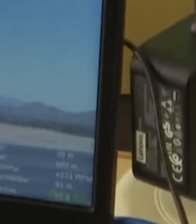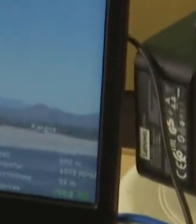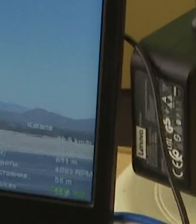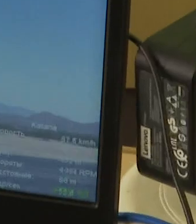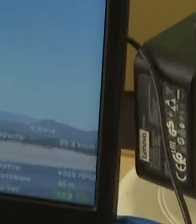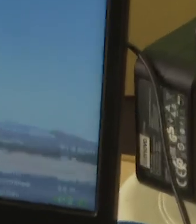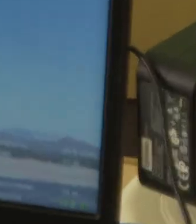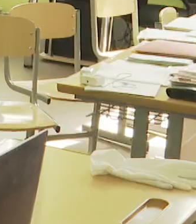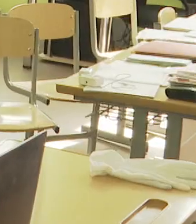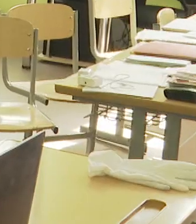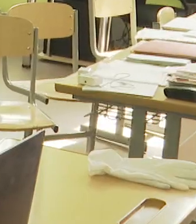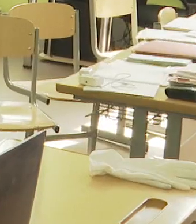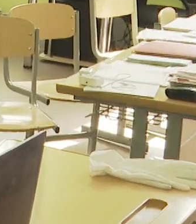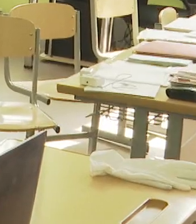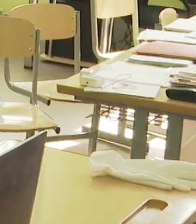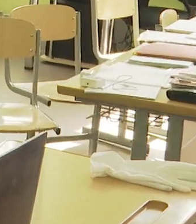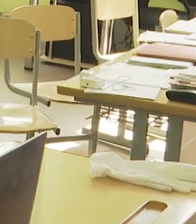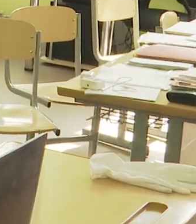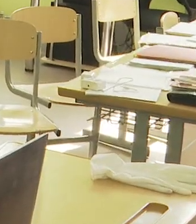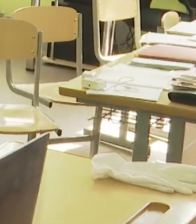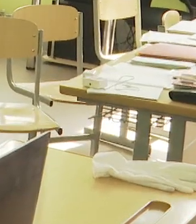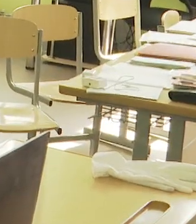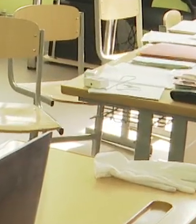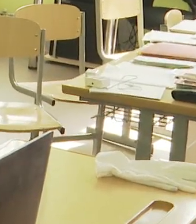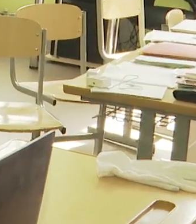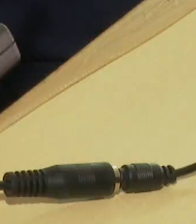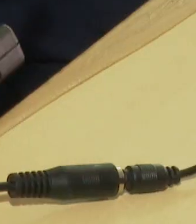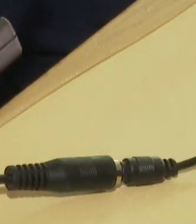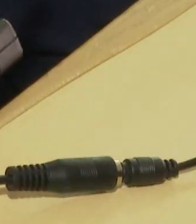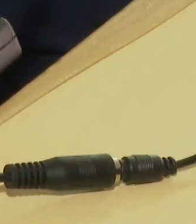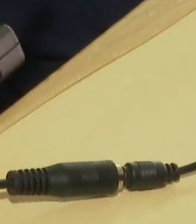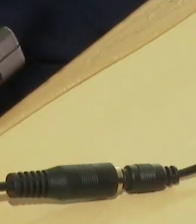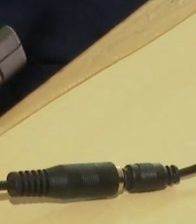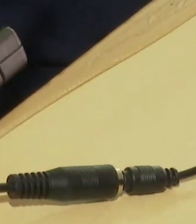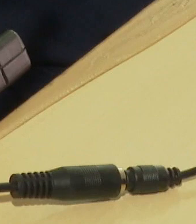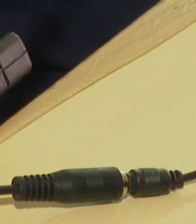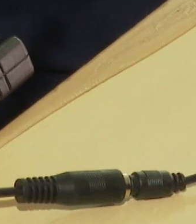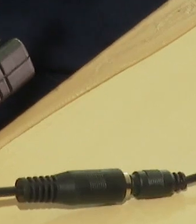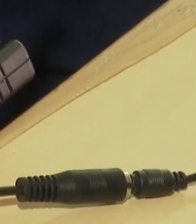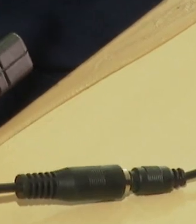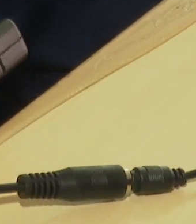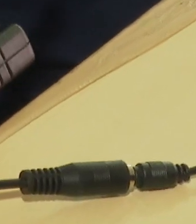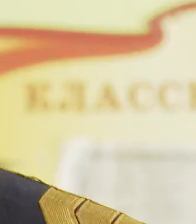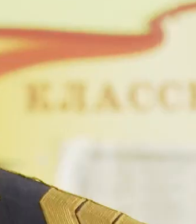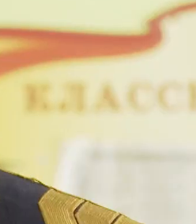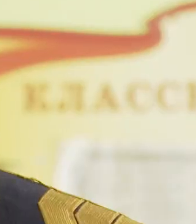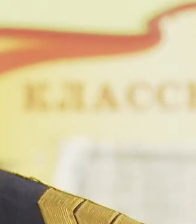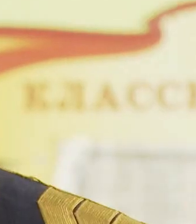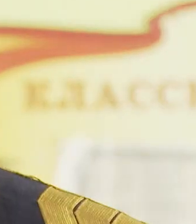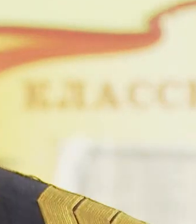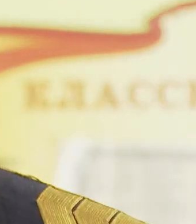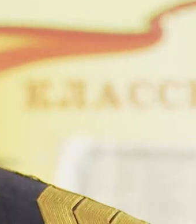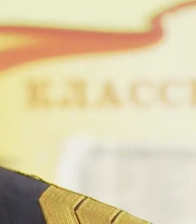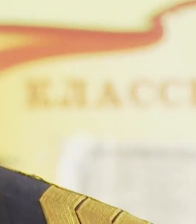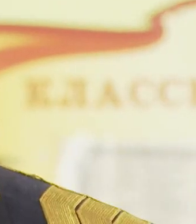часов. В послужном списке еще и десятки парашютных прыжков. В советские годы работал на гражданских рейсах. Также